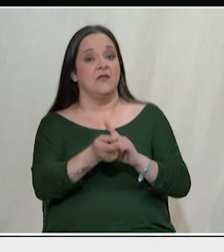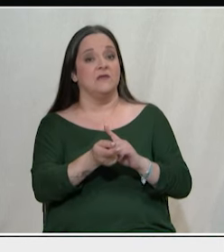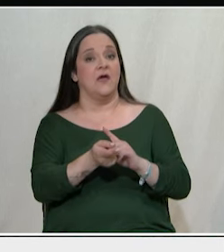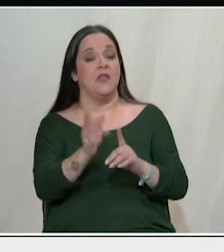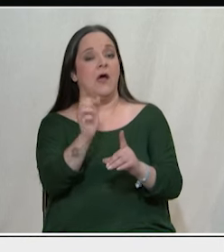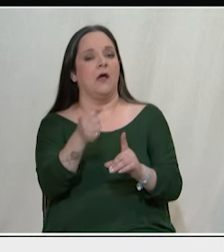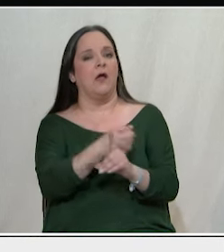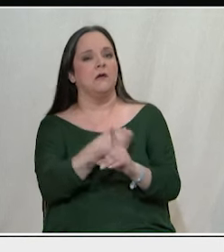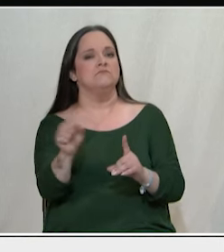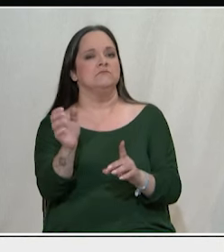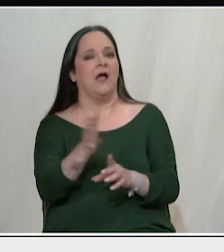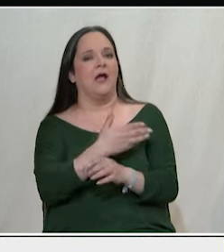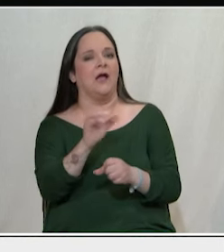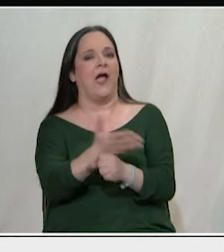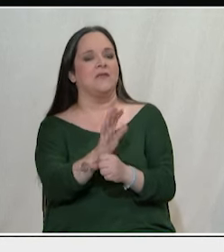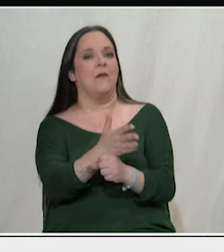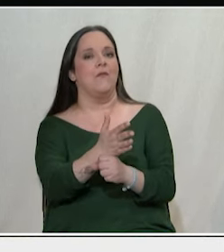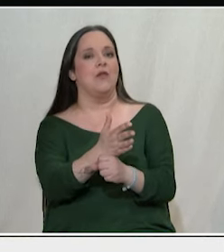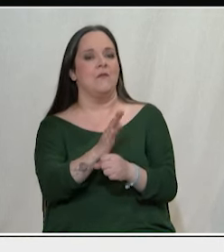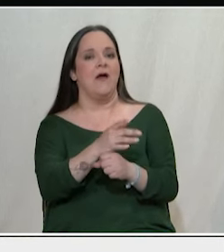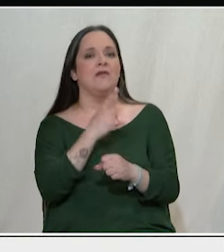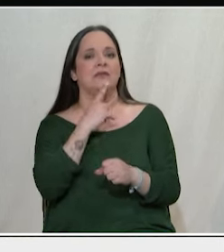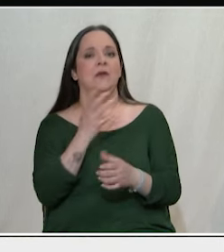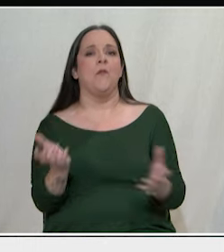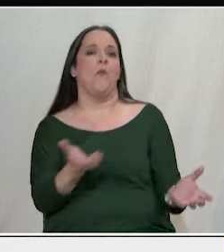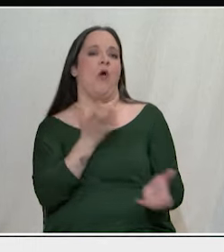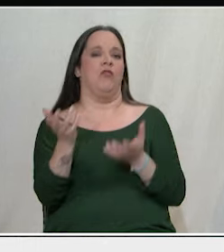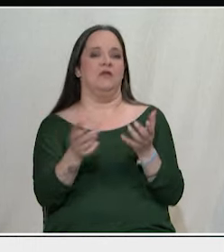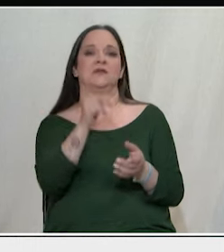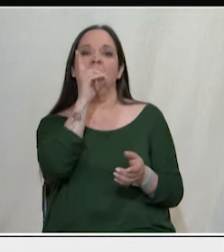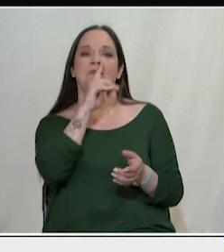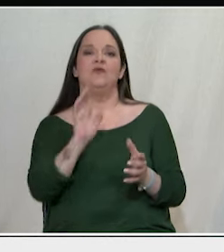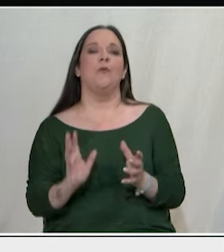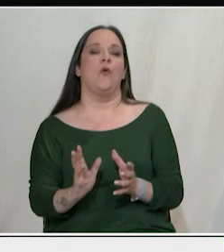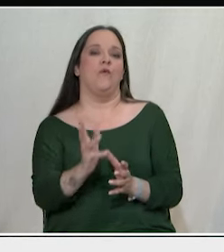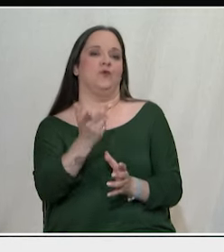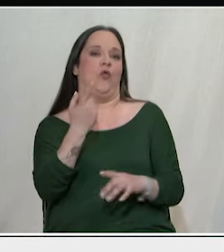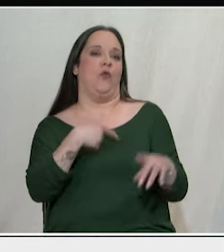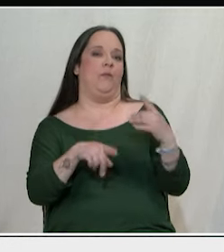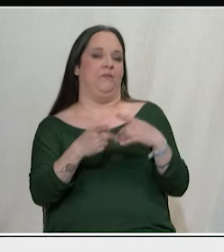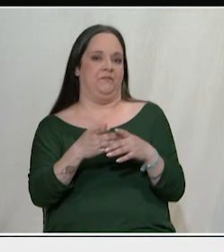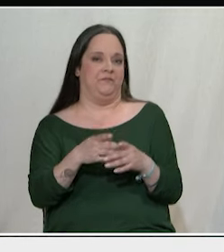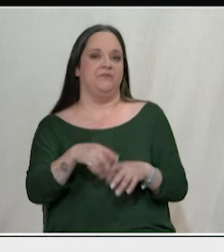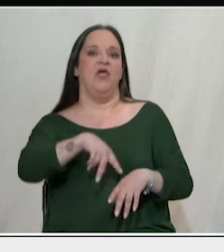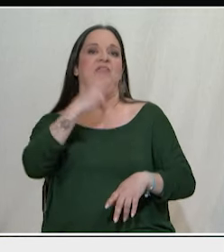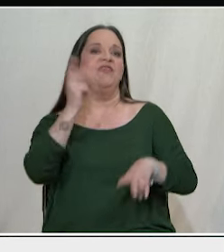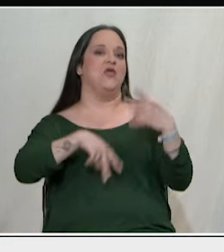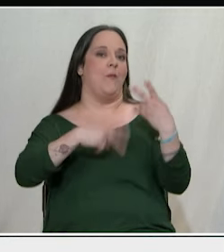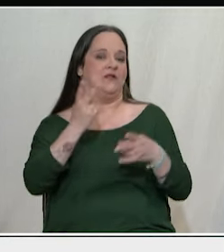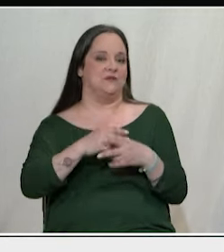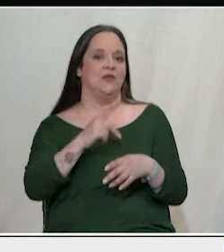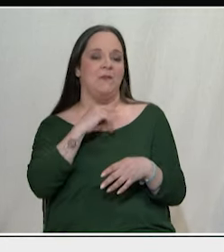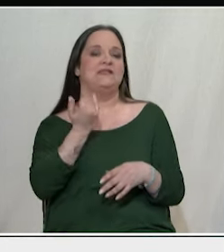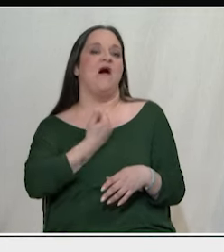νέες μόδες του δίθεν ψευτοπροοδευτικού θα πούμε εμείς δικαιωματισμού των λεγόμενων ταυτοτήτων κτλ